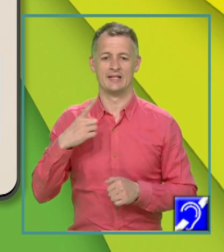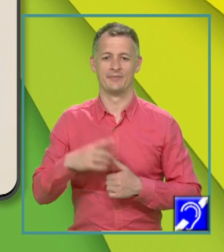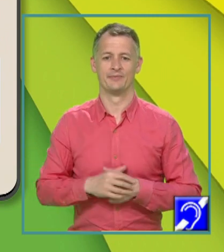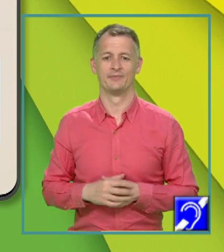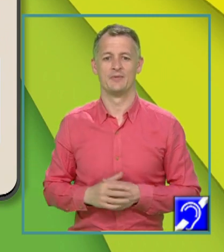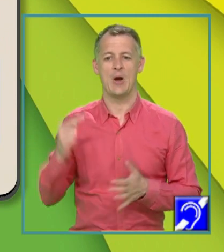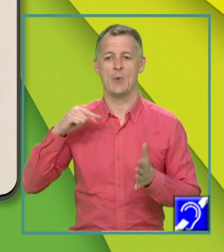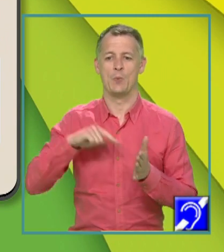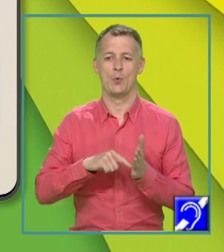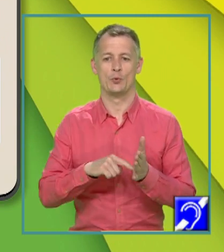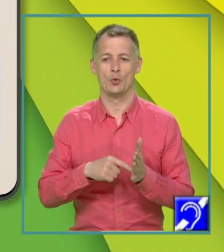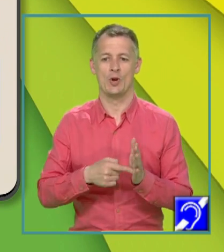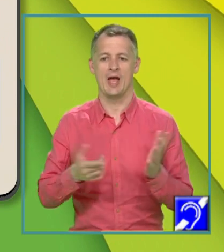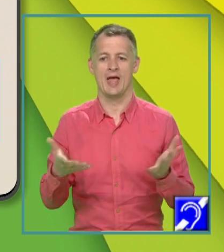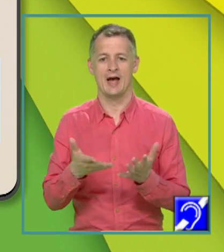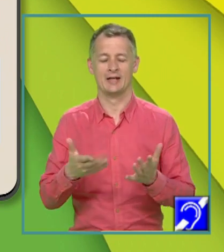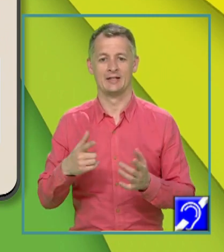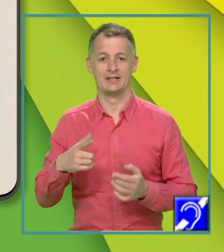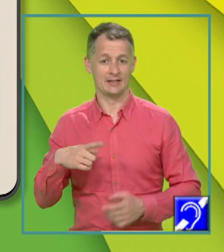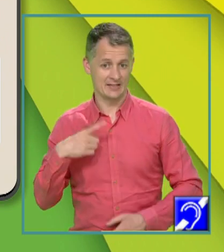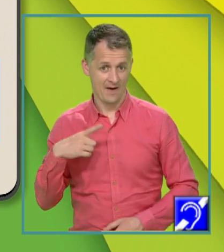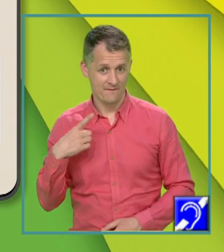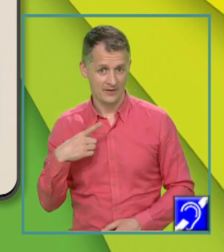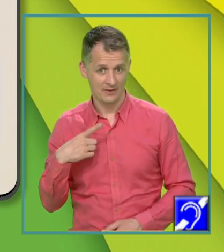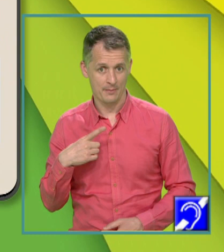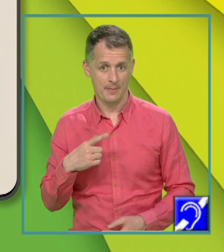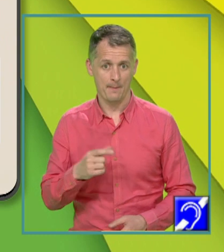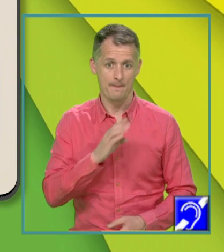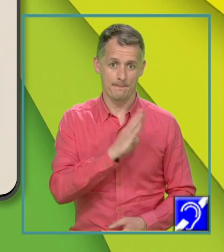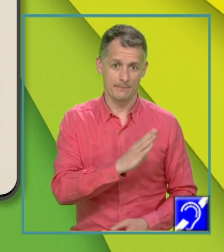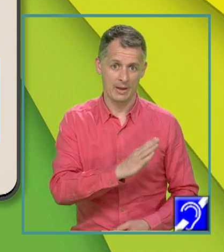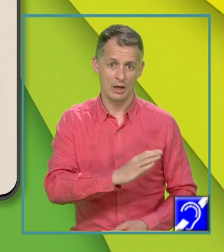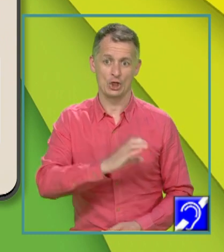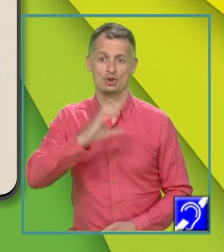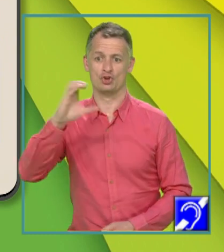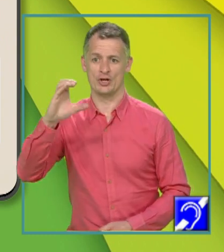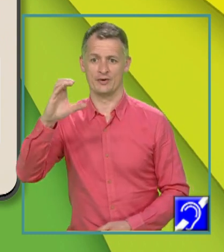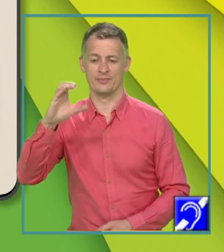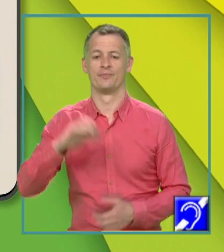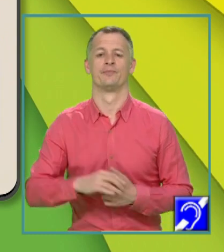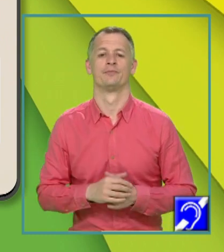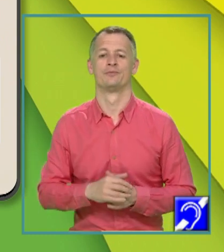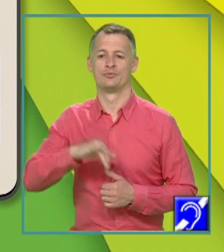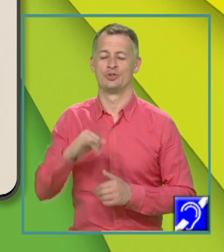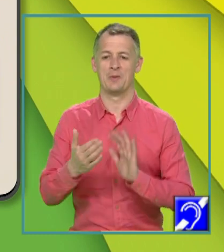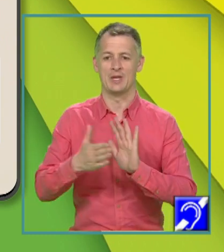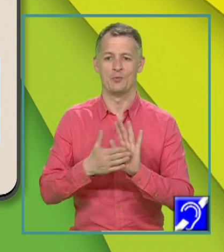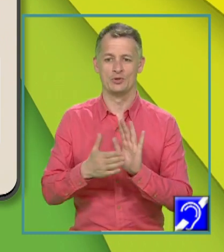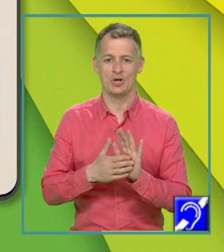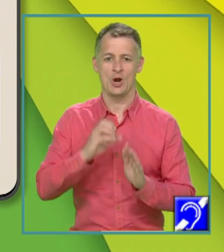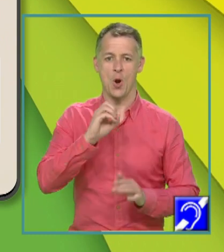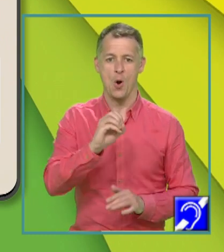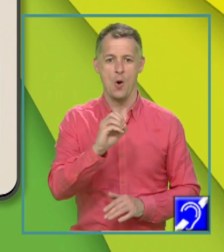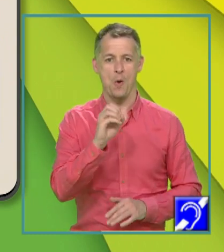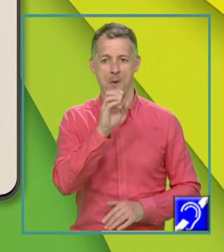punctul care se află pe BC. Da? Și am demonstrat că OB,